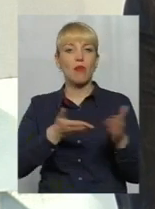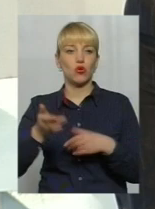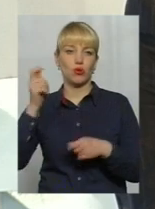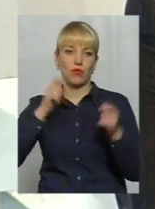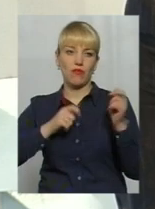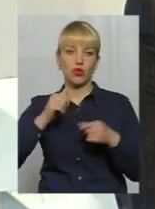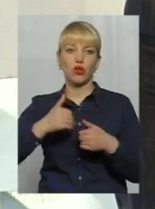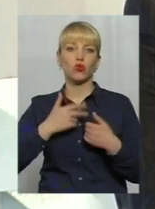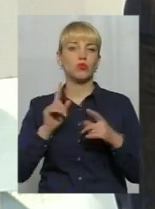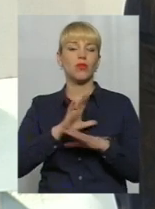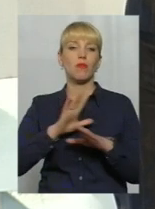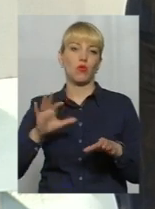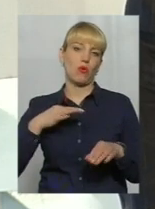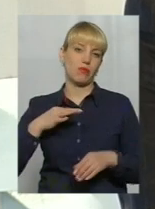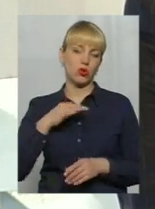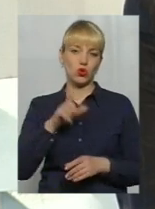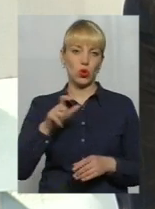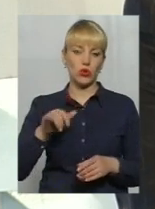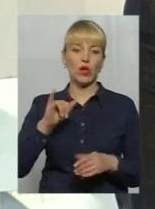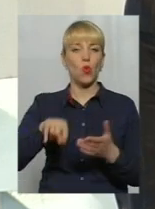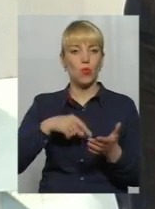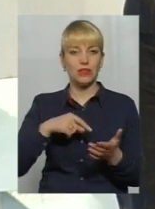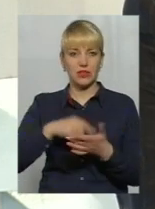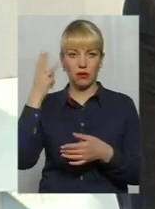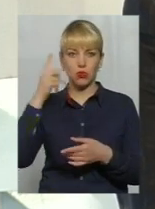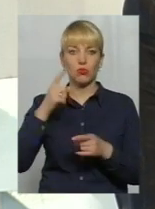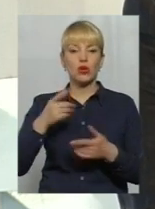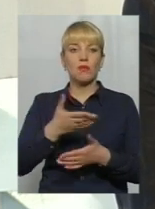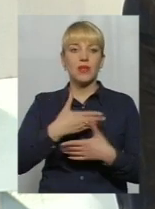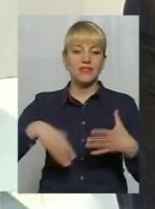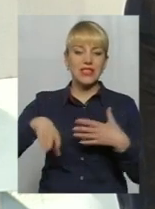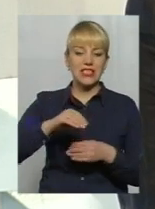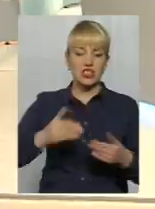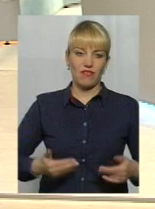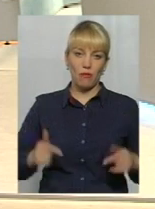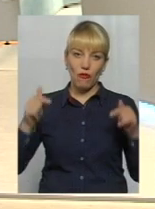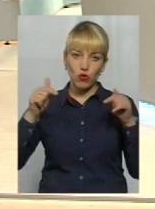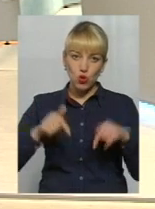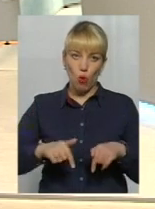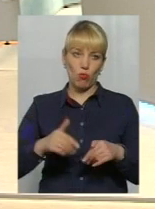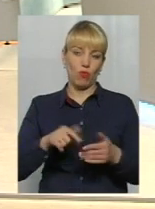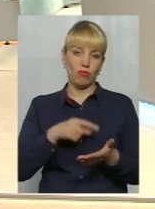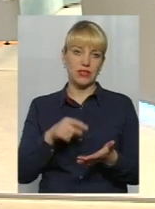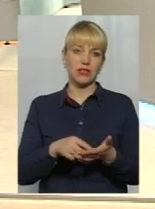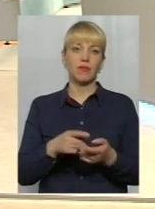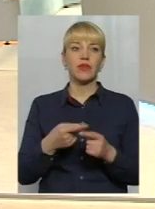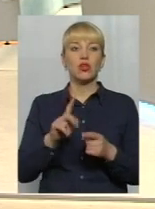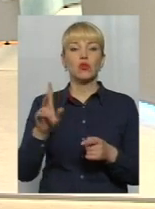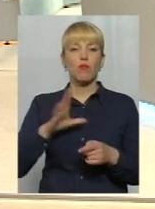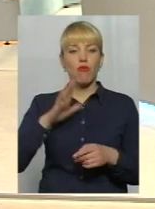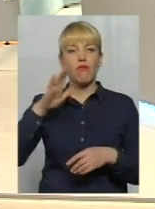щоб не було байдужих людей в місті Хмельницькому, тому що ми всі живемо в цьому місті. Ну, власне, щоб був той патріотизм